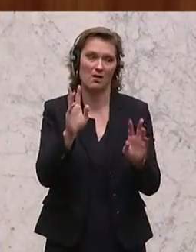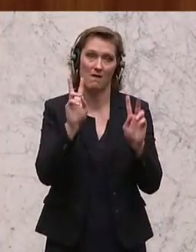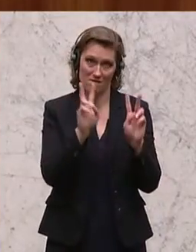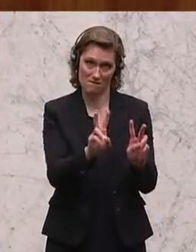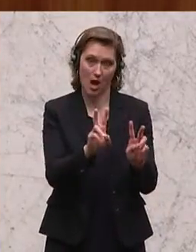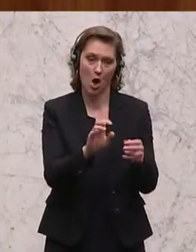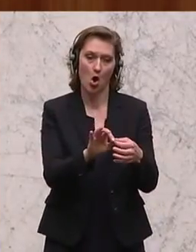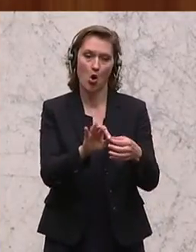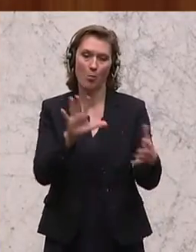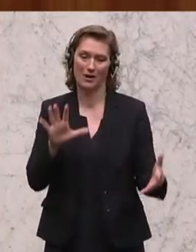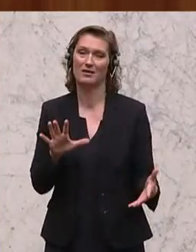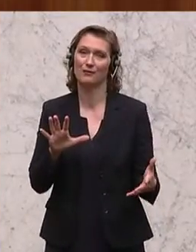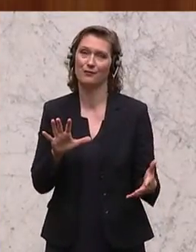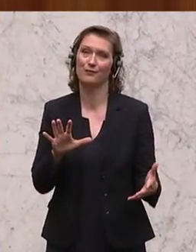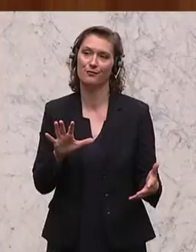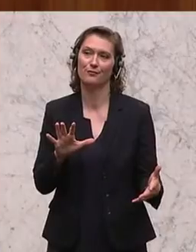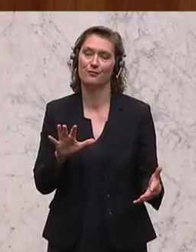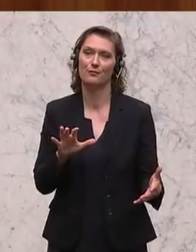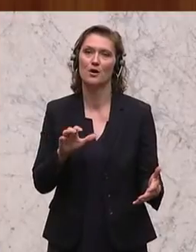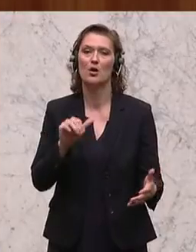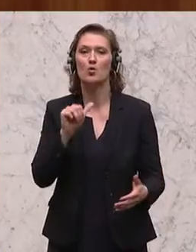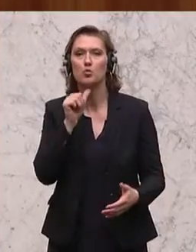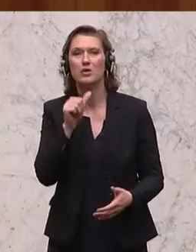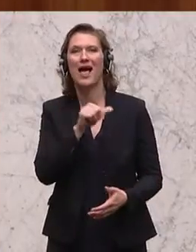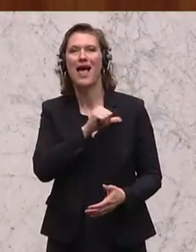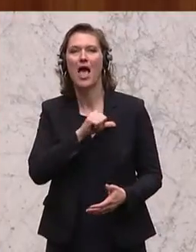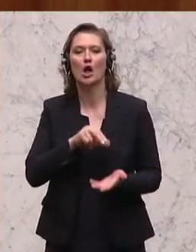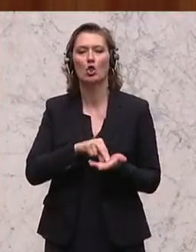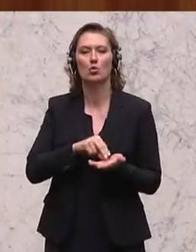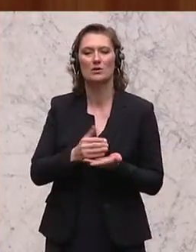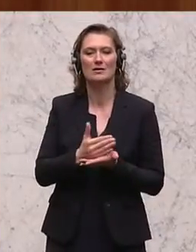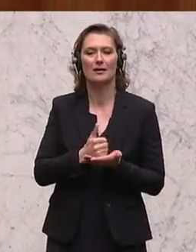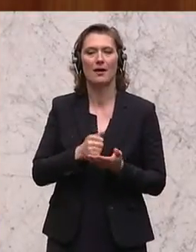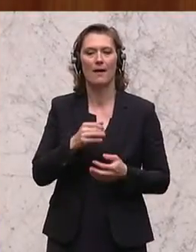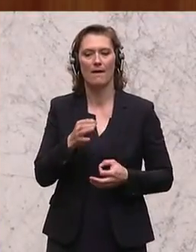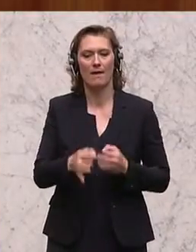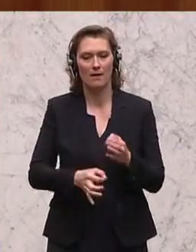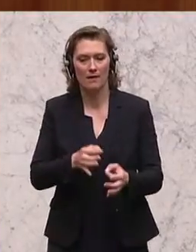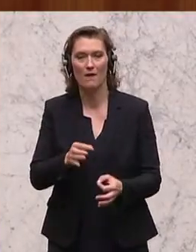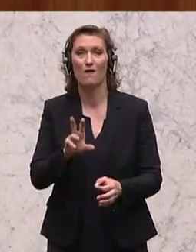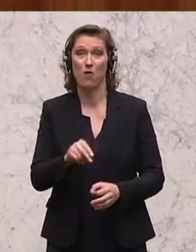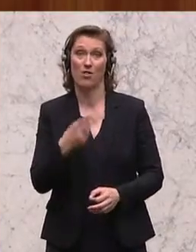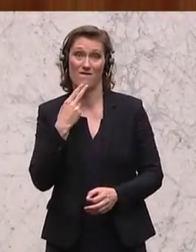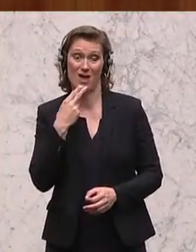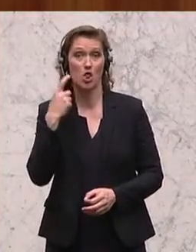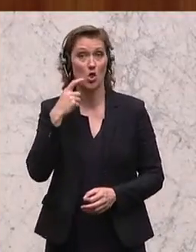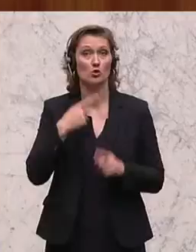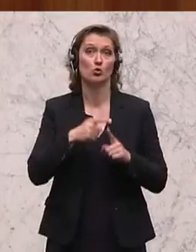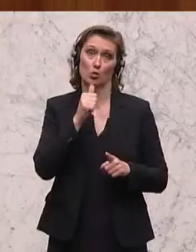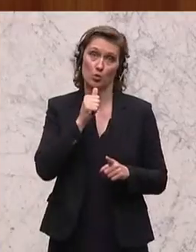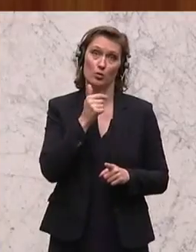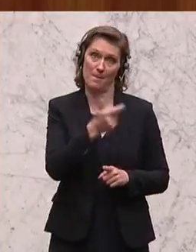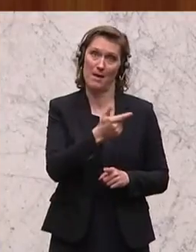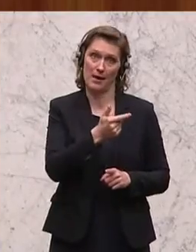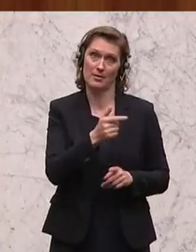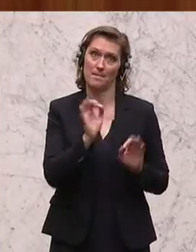wirklich objektive und uneigennützige Herangehensweise sowohl von Neos und Grünen